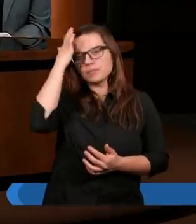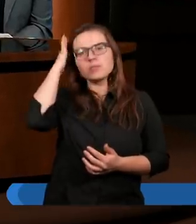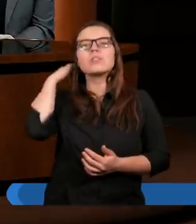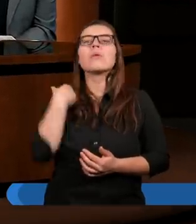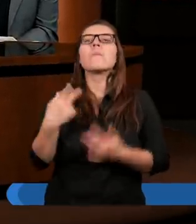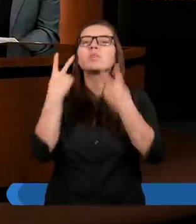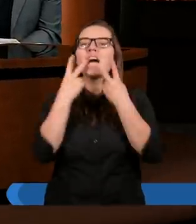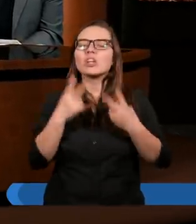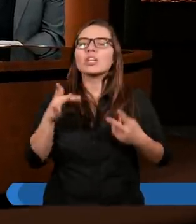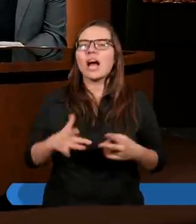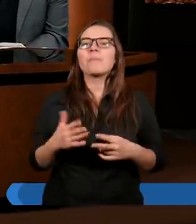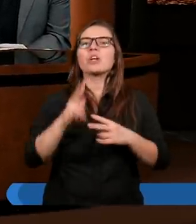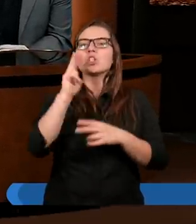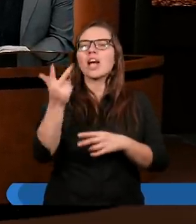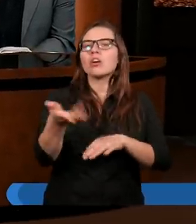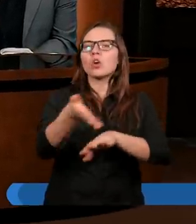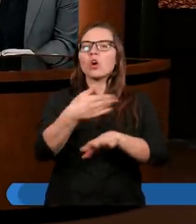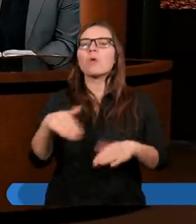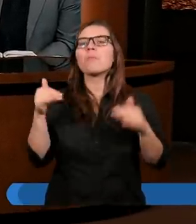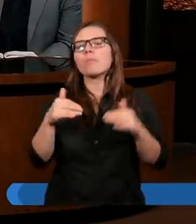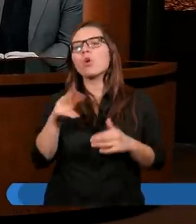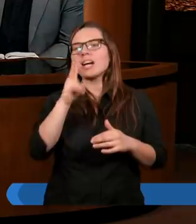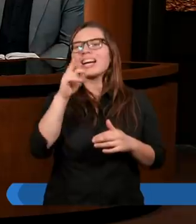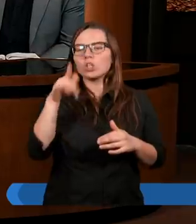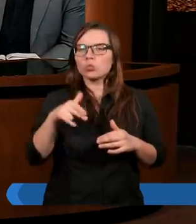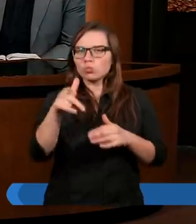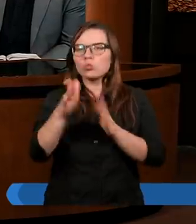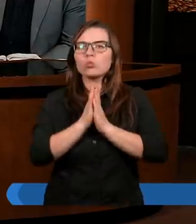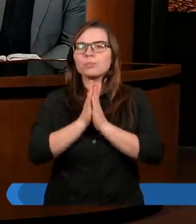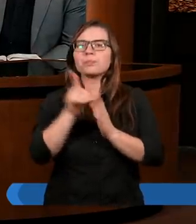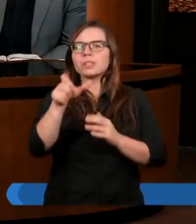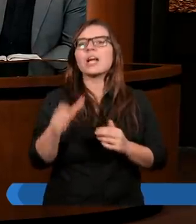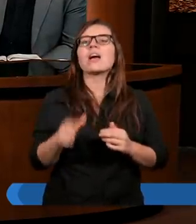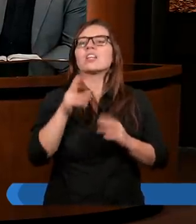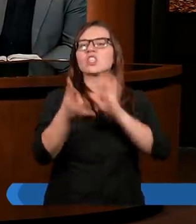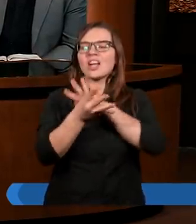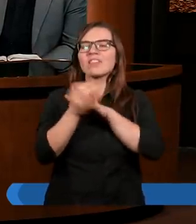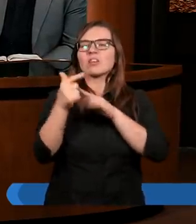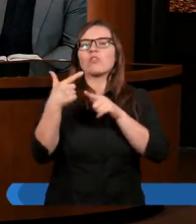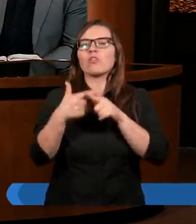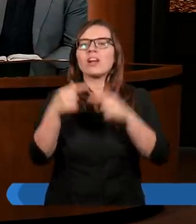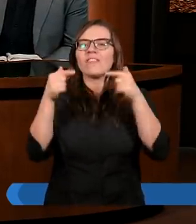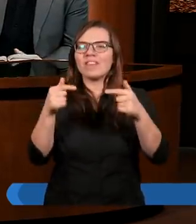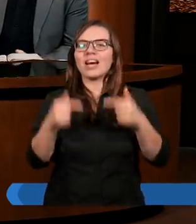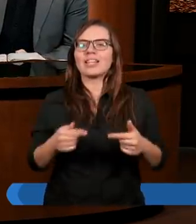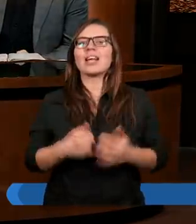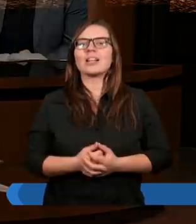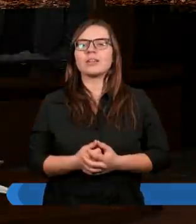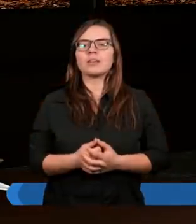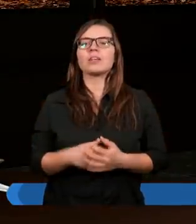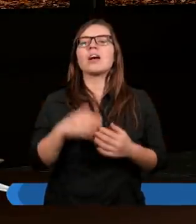Przeczytajmy z trzeciego rozdziału, może Krysiu poproszę Ciebie, dziewiętnasty i dwudziesty werset.